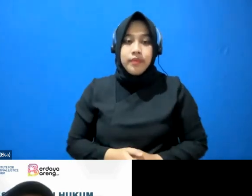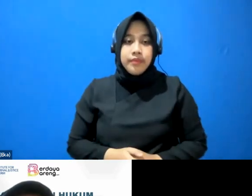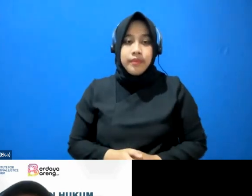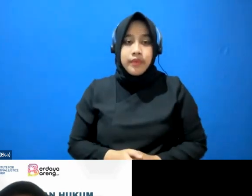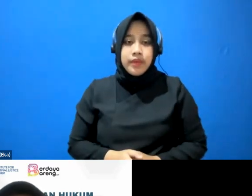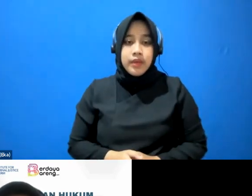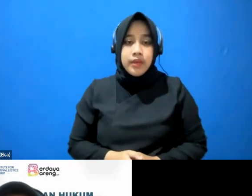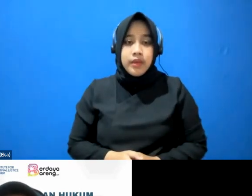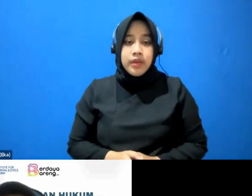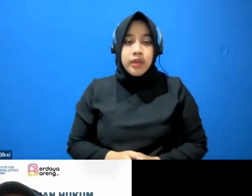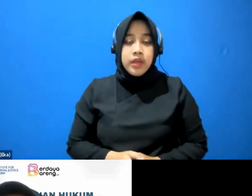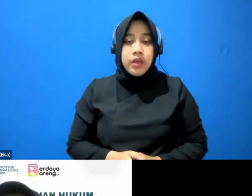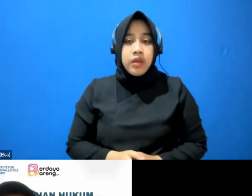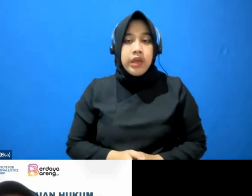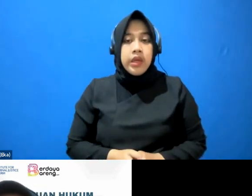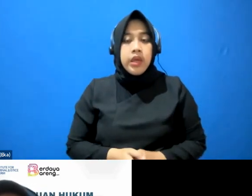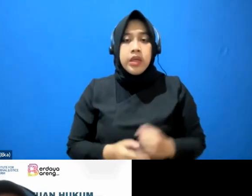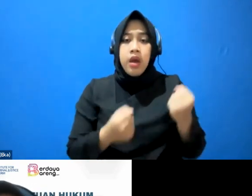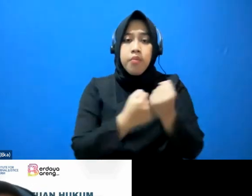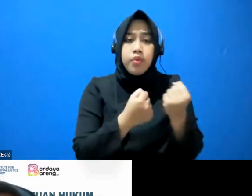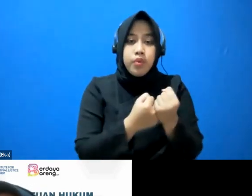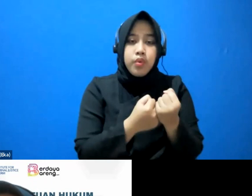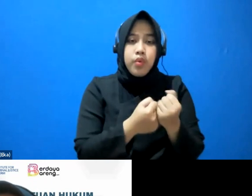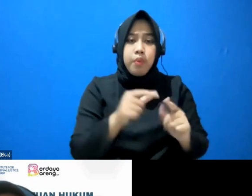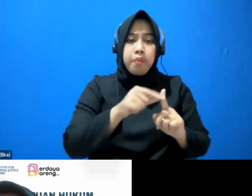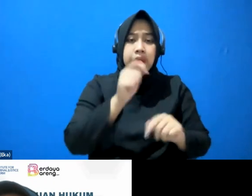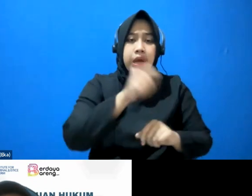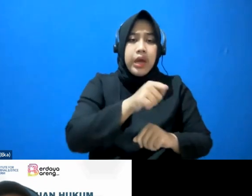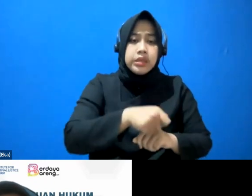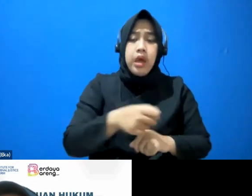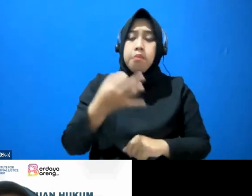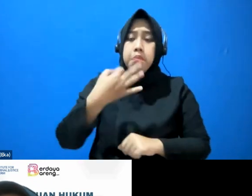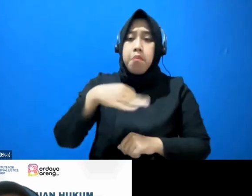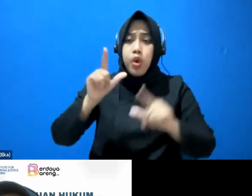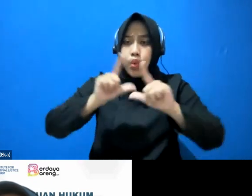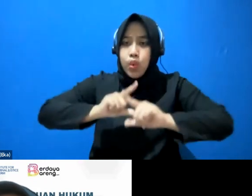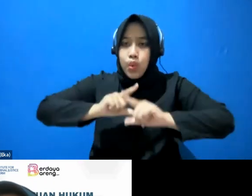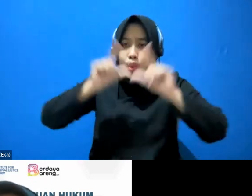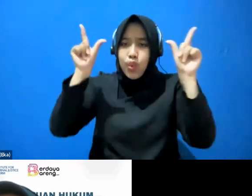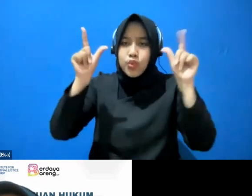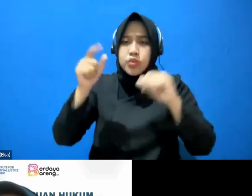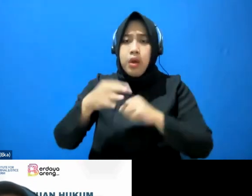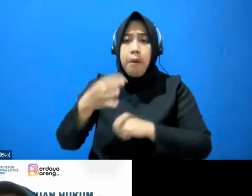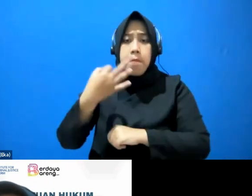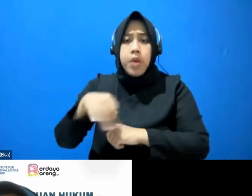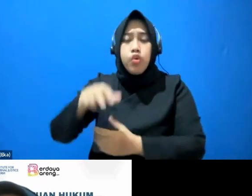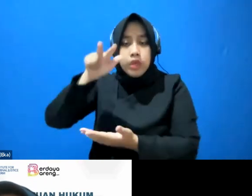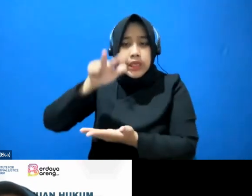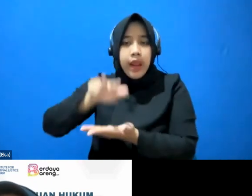Yang bela perkara lawyer baru lulus PK baru lulus baru dilantik.